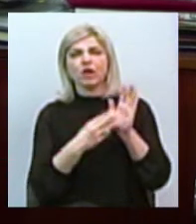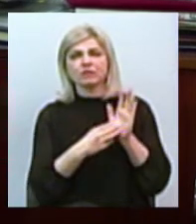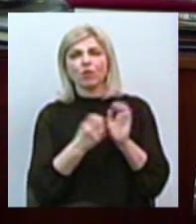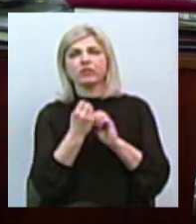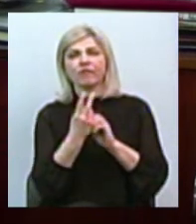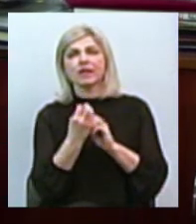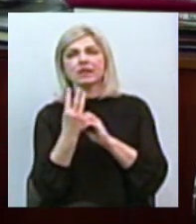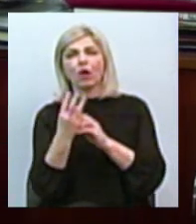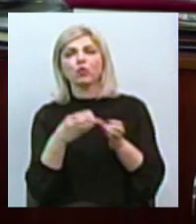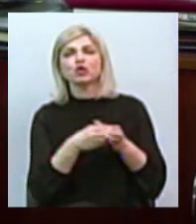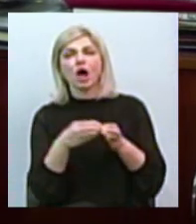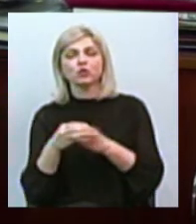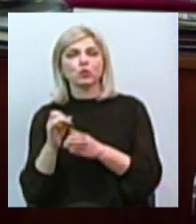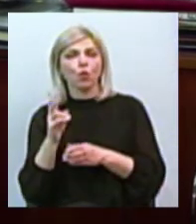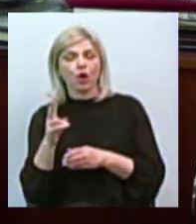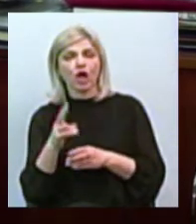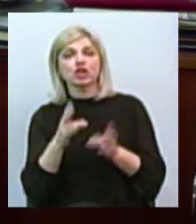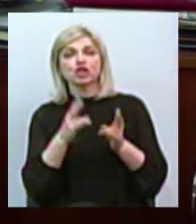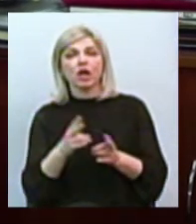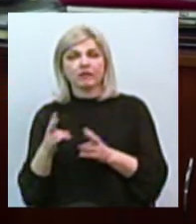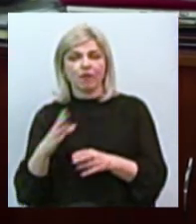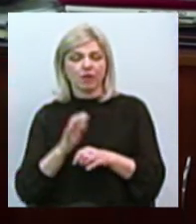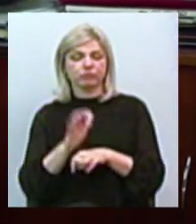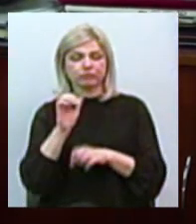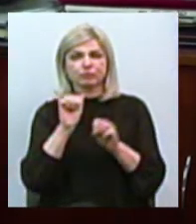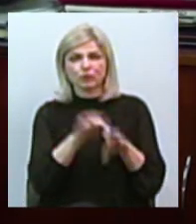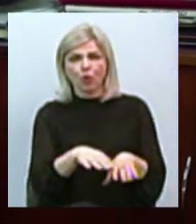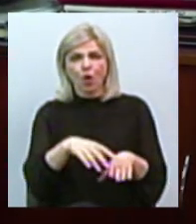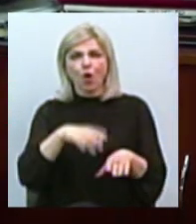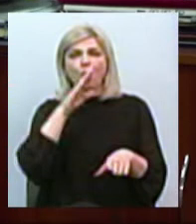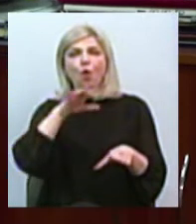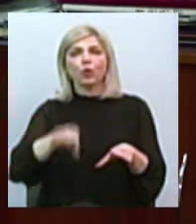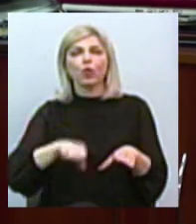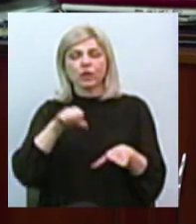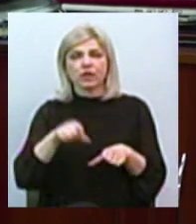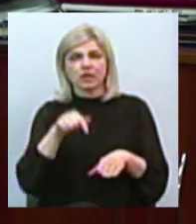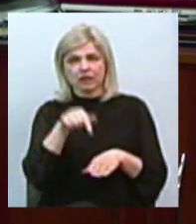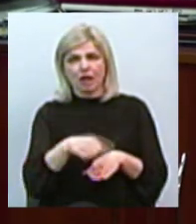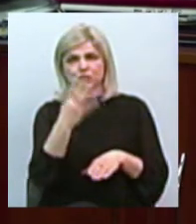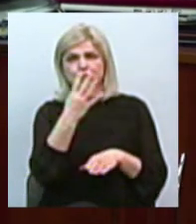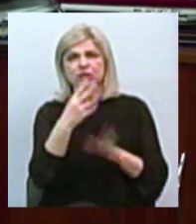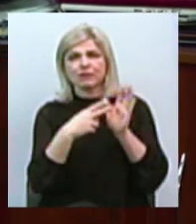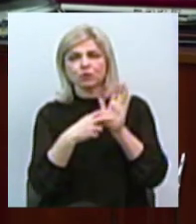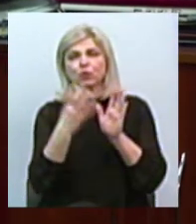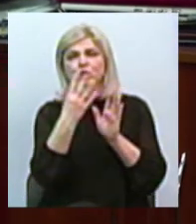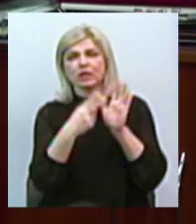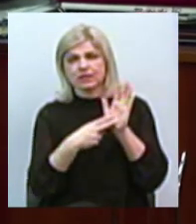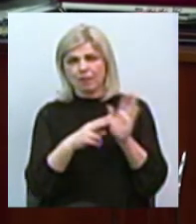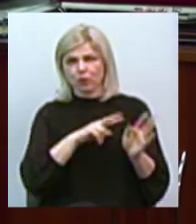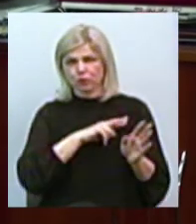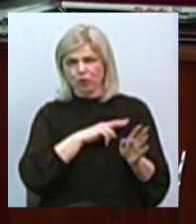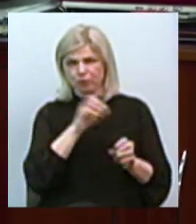тринадцятому участках. Жертви зброшені в колодець, в ньому знаходяться 747 трупів. Несмотря на це,